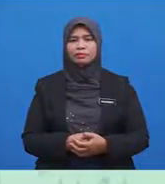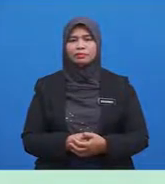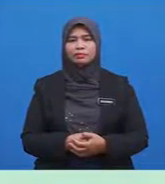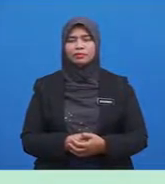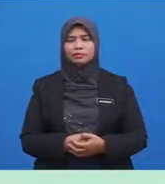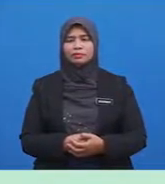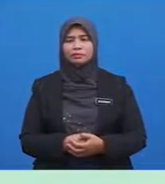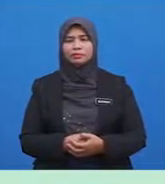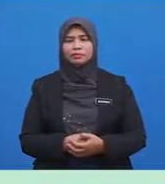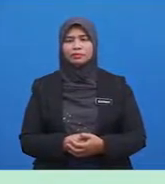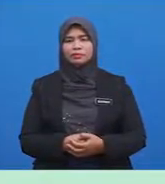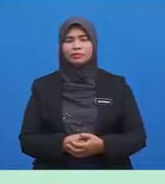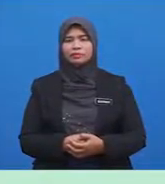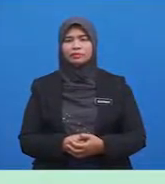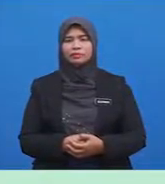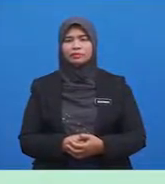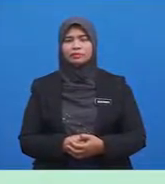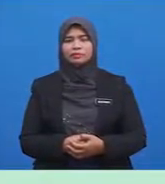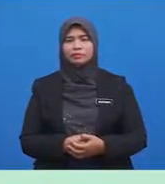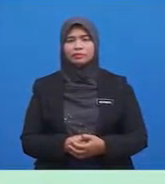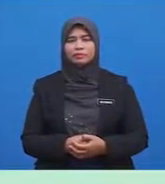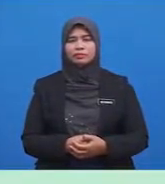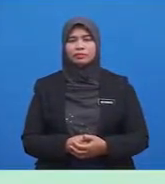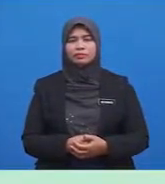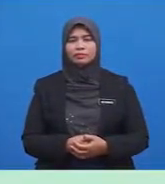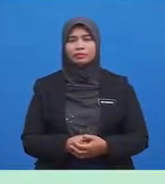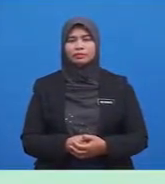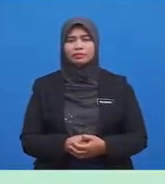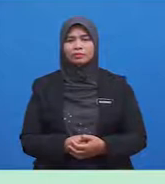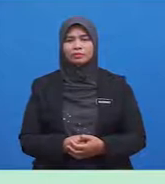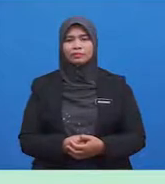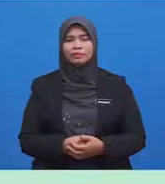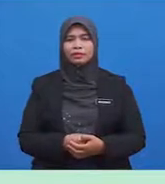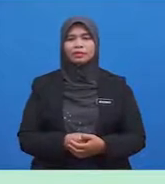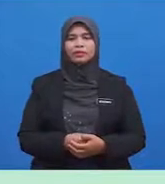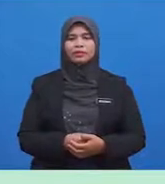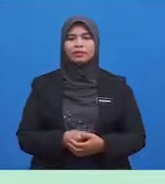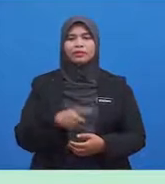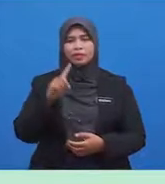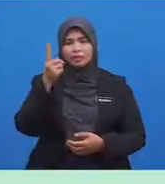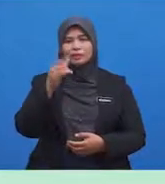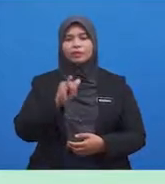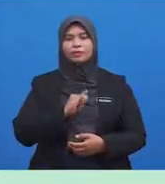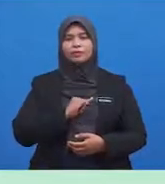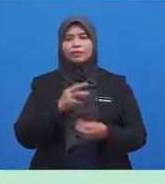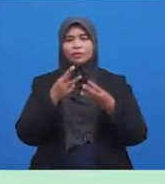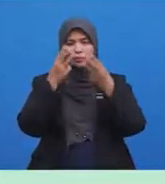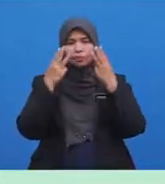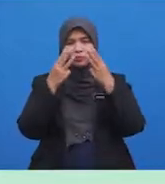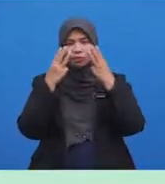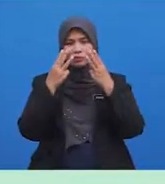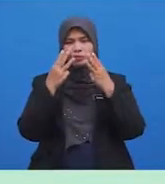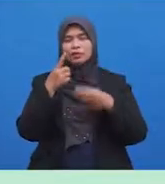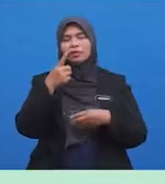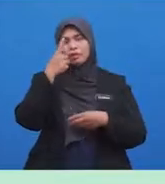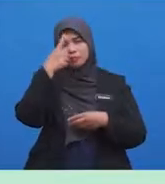Niat wuduk Nawaitul wudu'a liruf'il hadathil asgari fardun